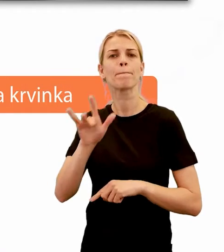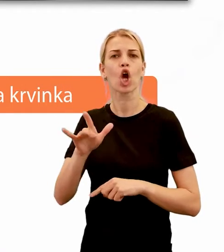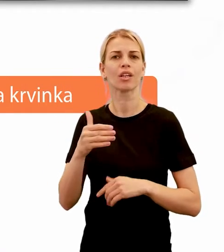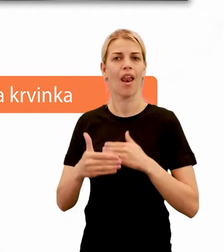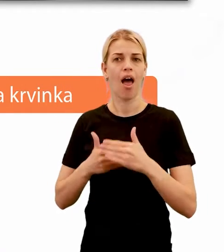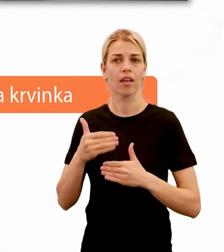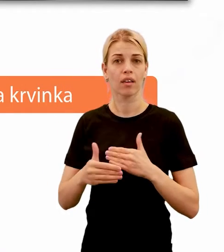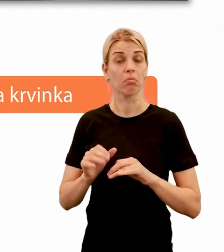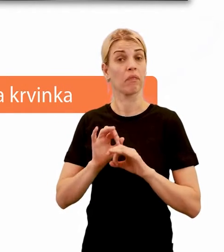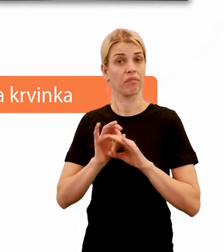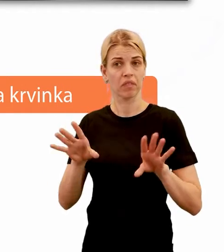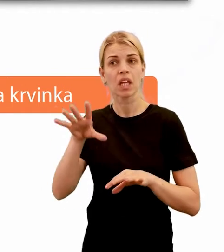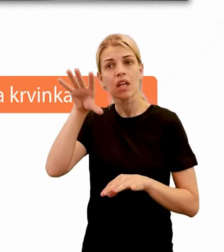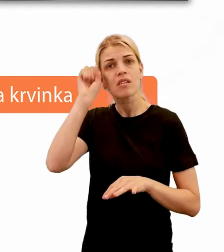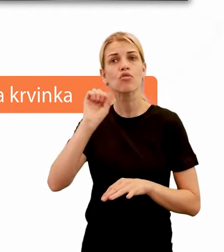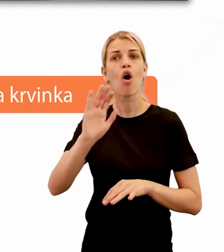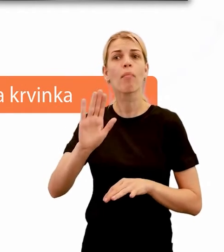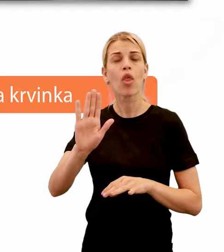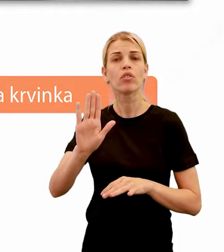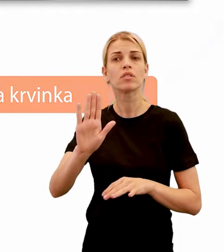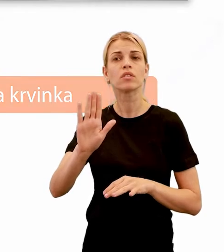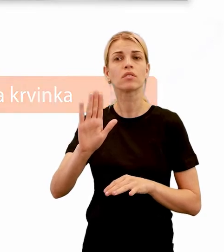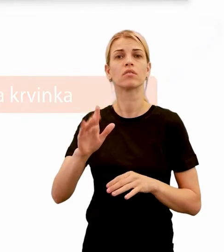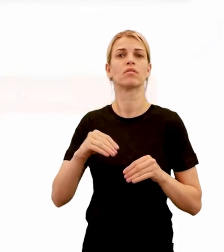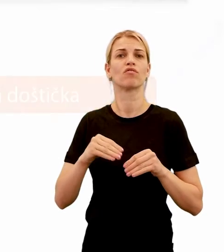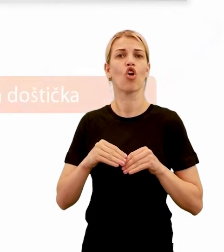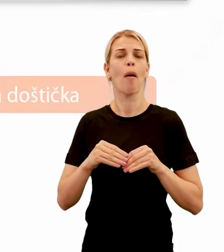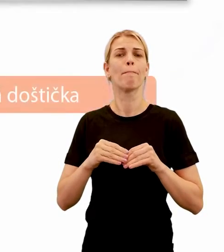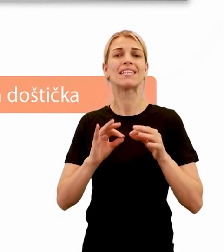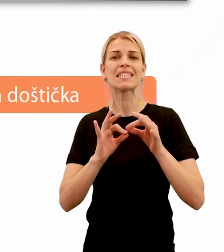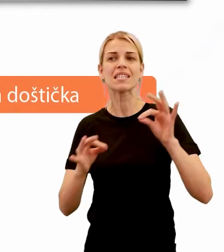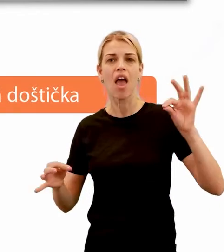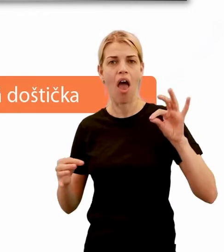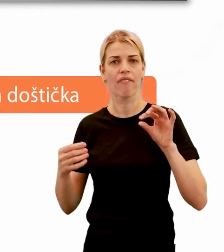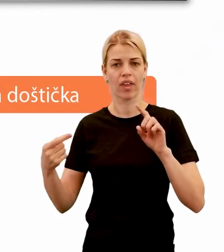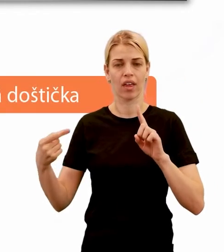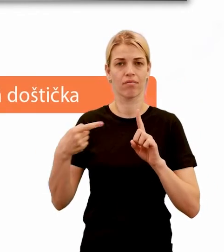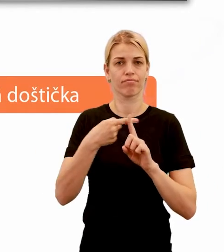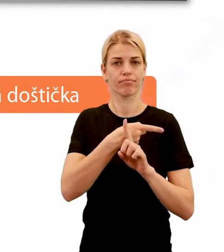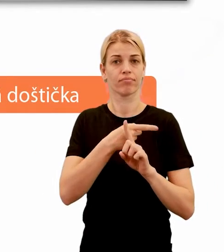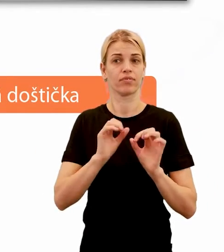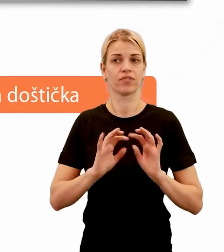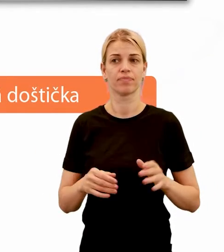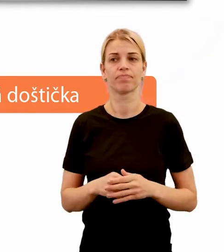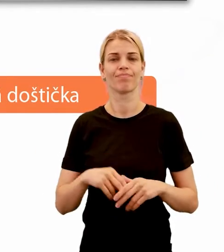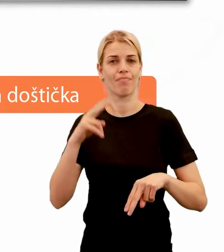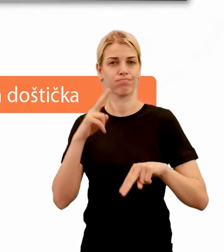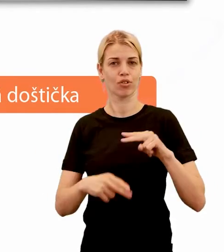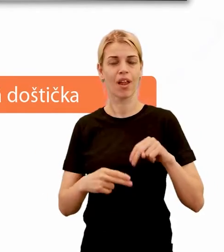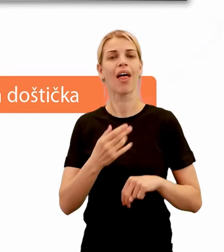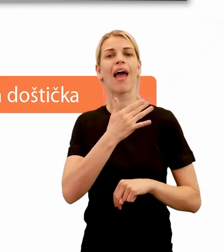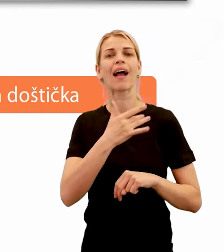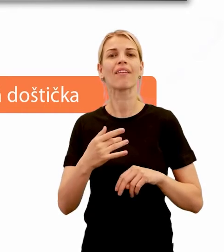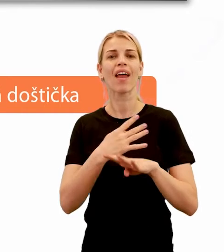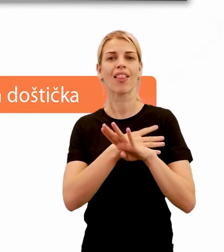a sú schopné dokonca prechádzať aj cez stenu cieľ. Ako posledné sú to krvné doštičky.